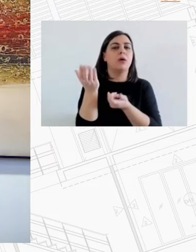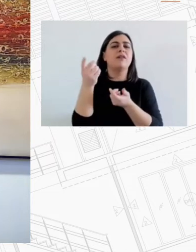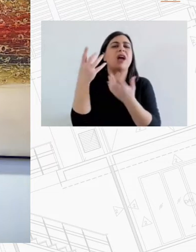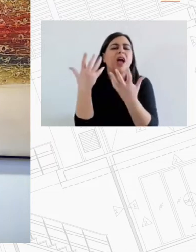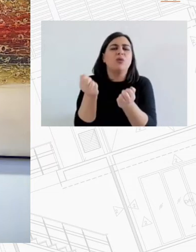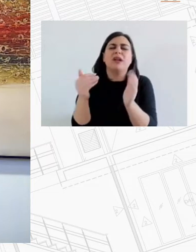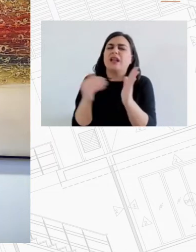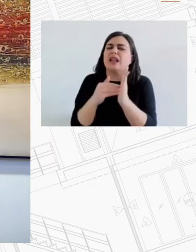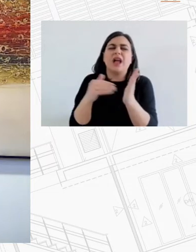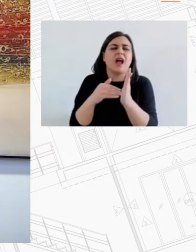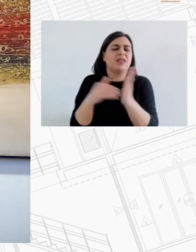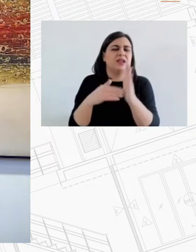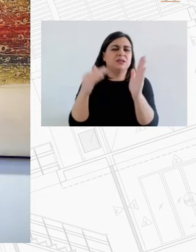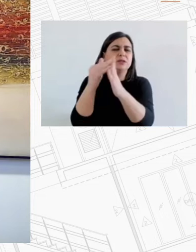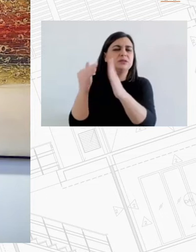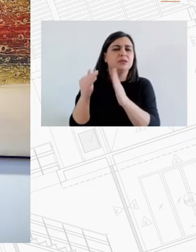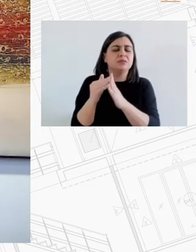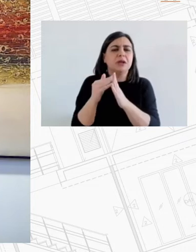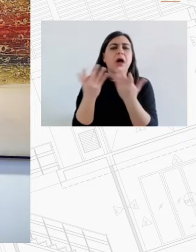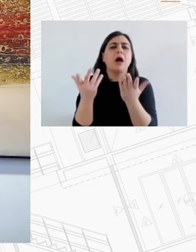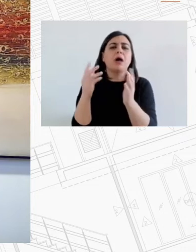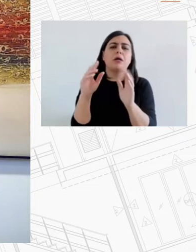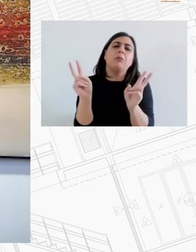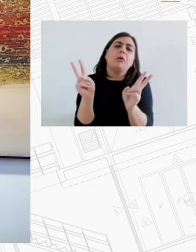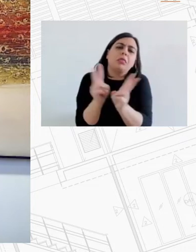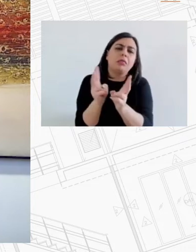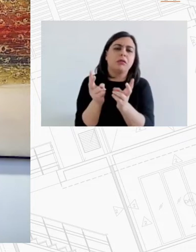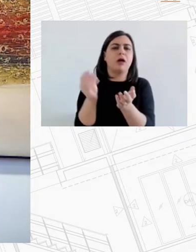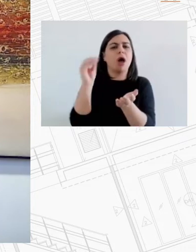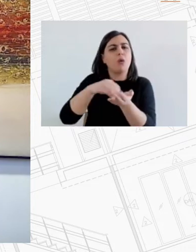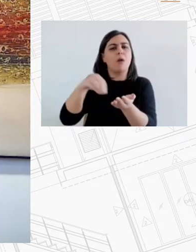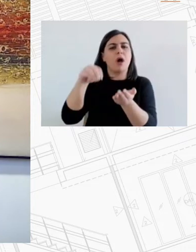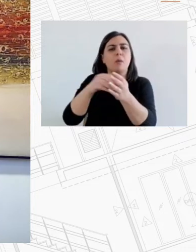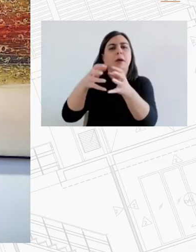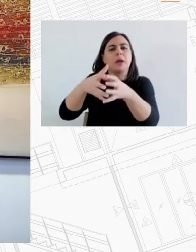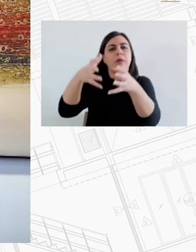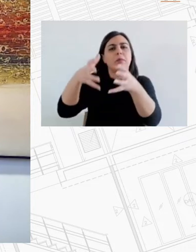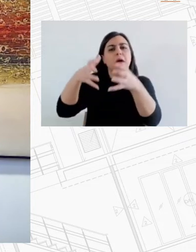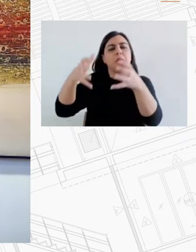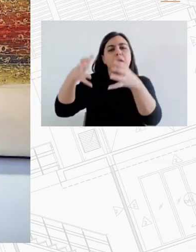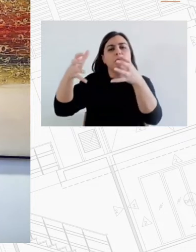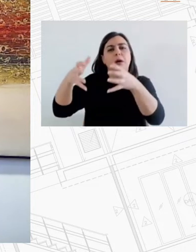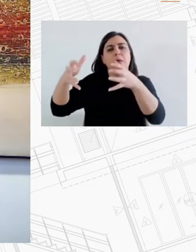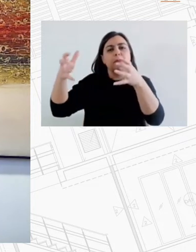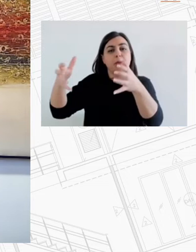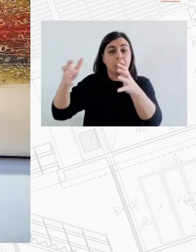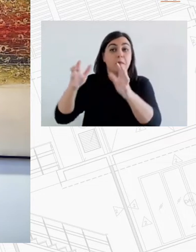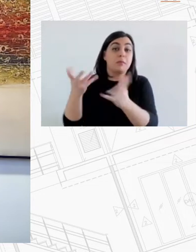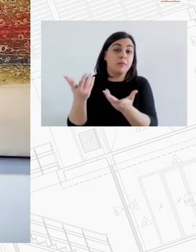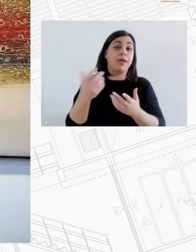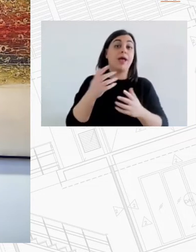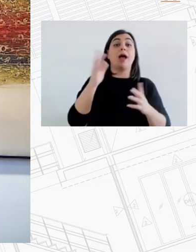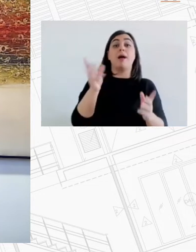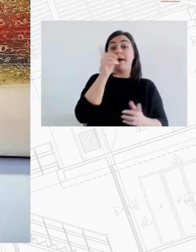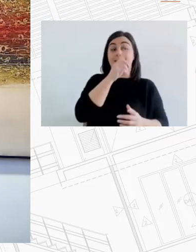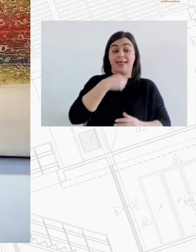χιλιάδες ακίνητα θα αποκτήσουν μερικά ακόμη Του ναντιών Αν αυτά δραστικά ακίνητα περιέρθουν στους δήμους Είναι δεδομένο πως